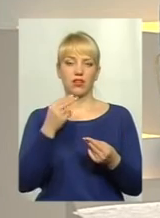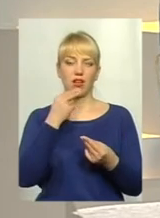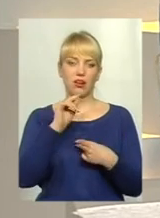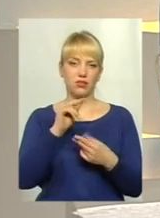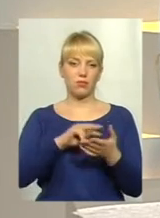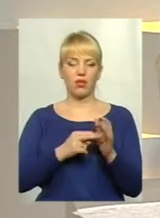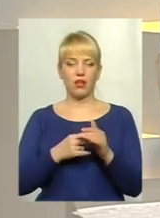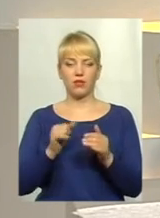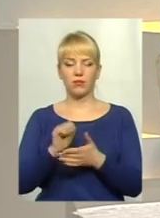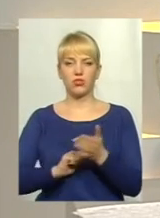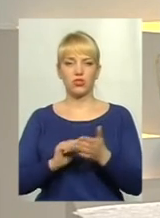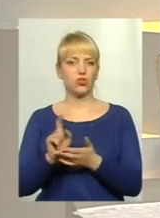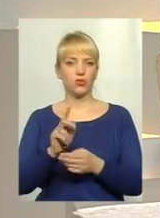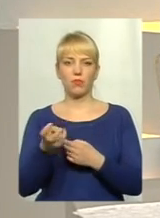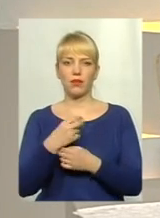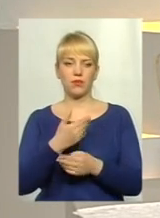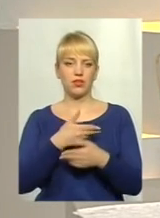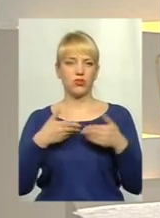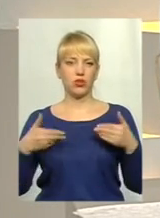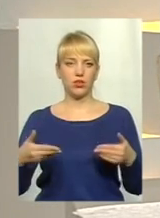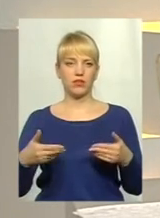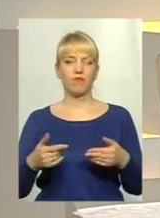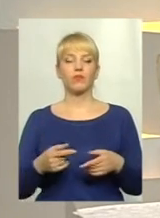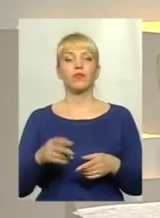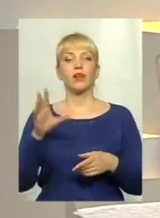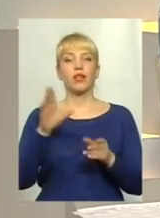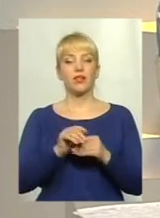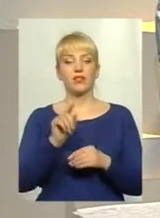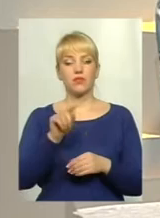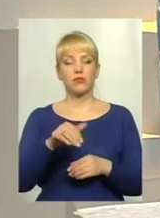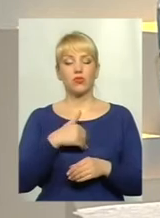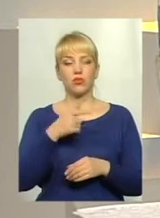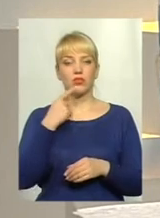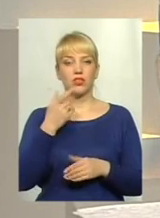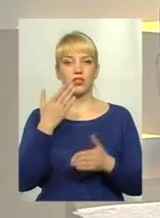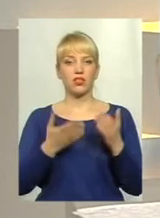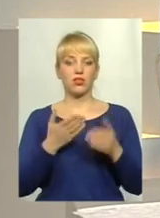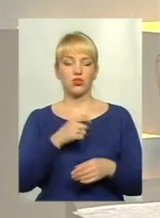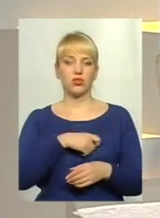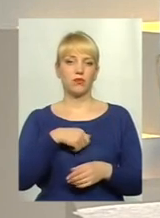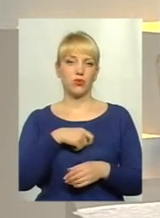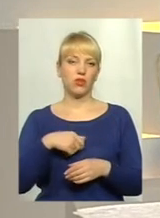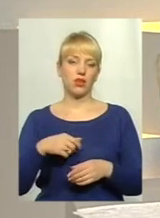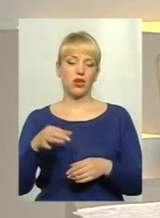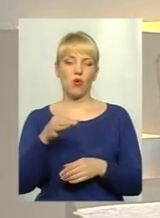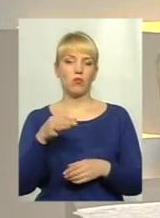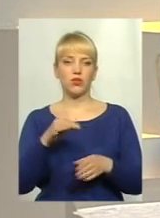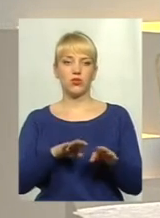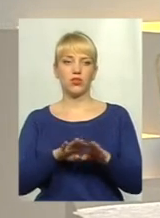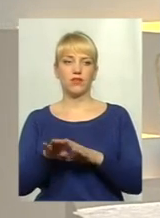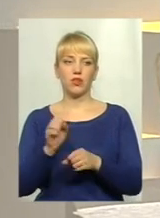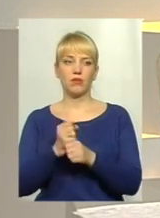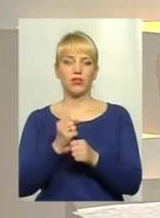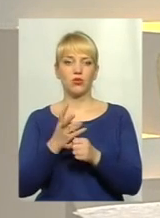причини для того, аби не прийти до нас. Разом з тим хочу зазначити, що якщо депутати обласного рівня працюють